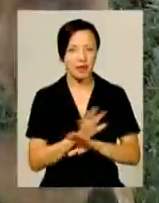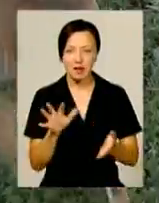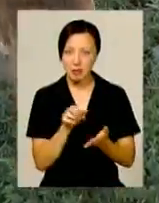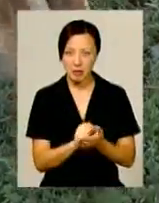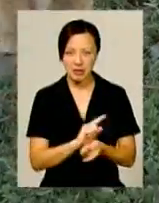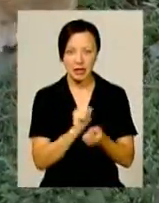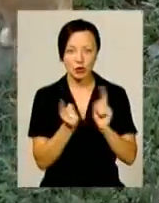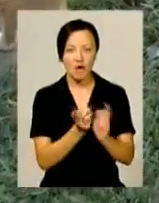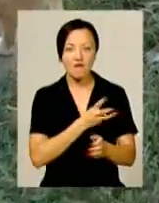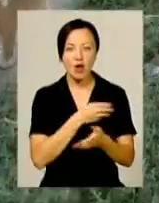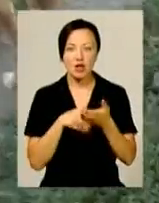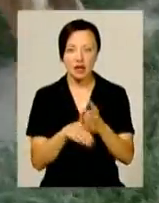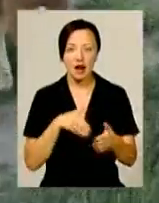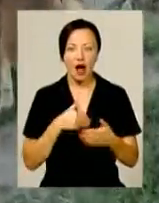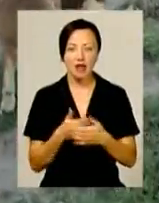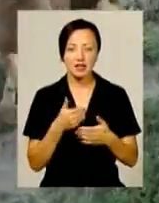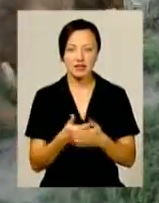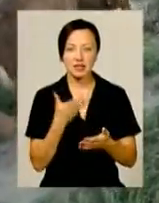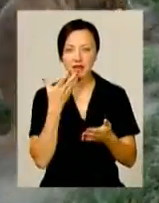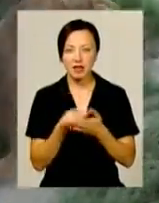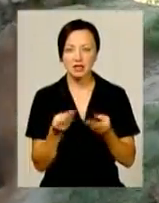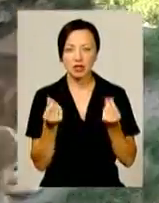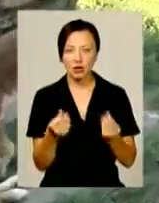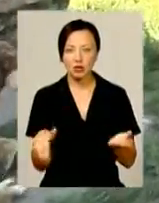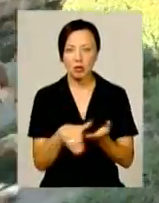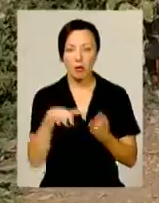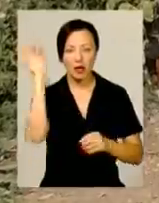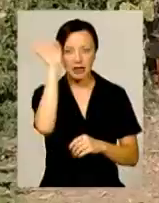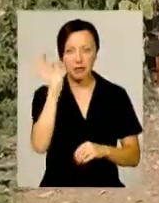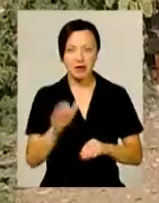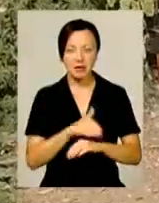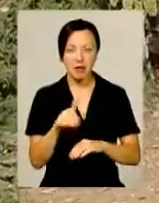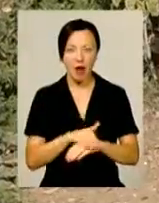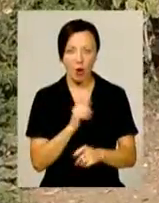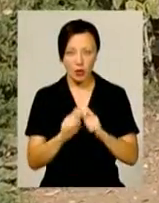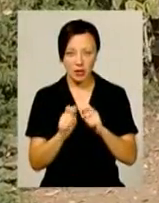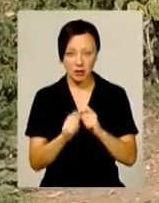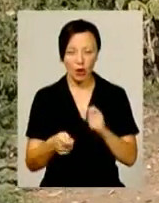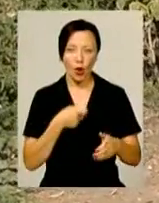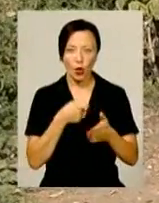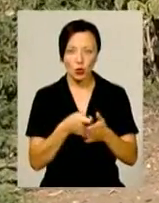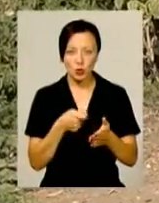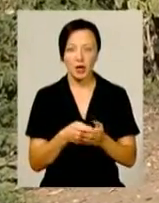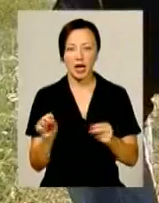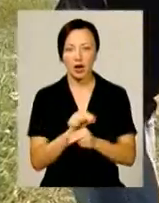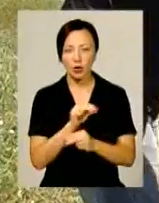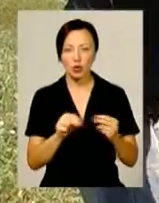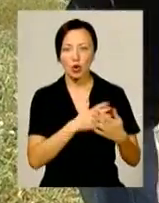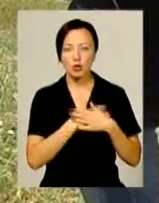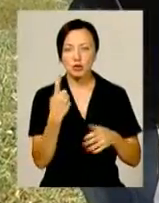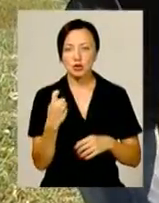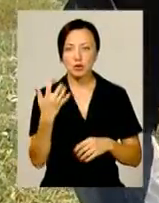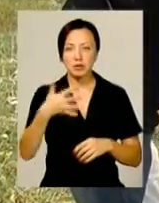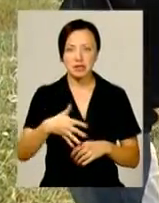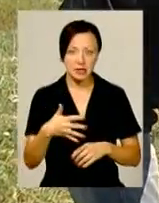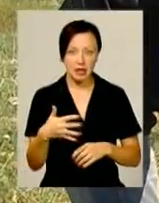Натомість волонтери і активісти на власні гроші та з допомогою німецьких благодійників і годують, і лікують, і люблять майже 150